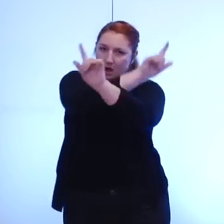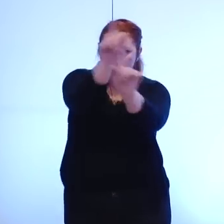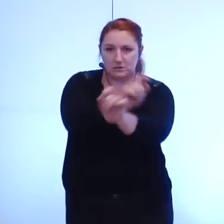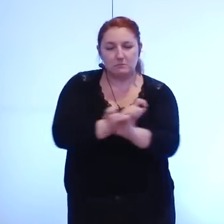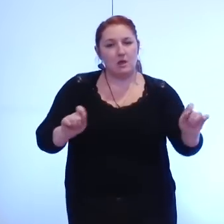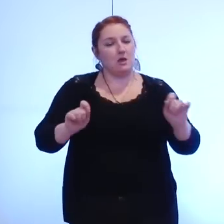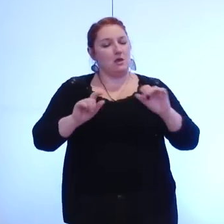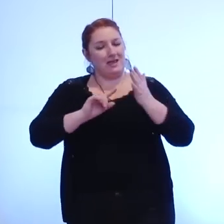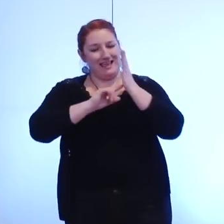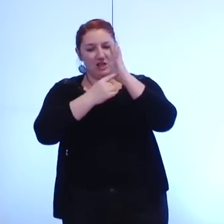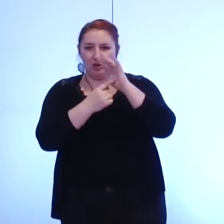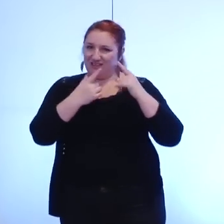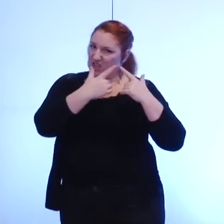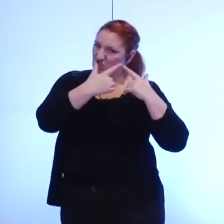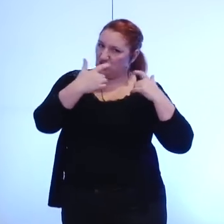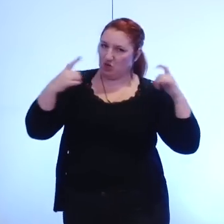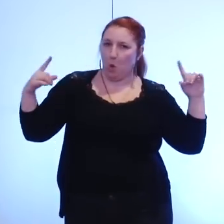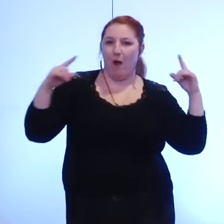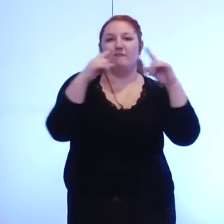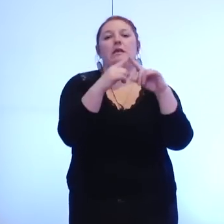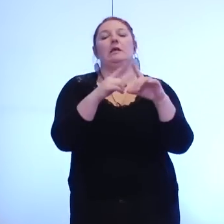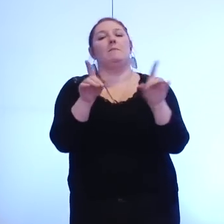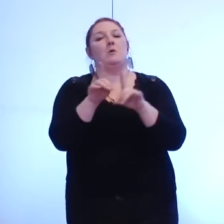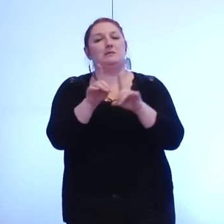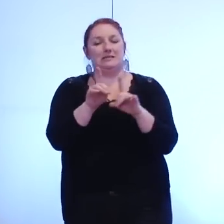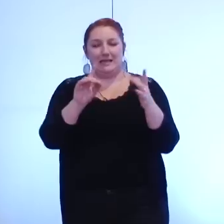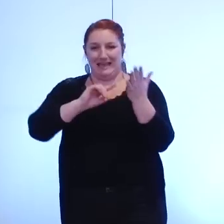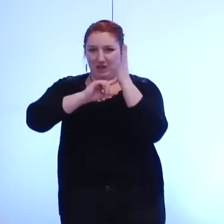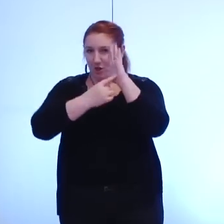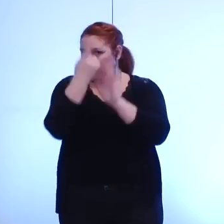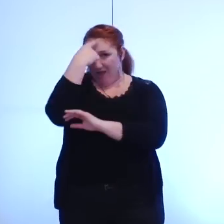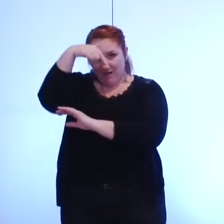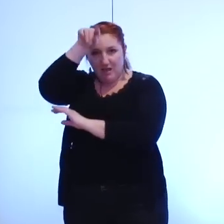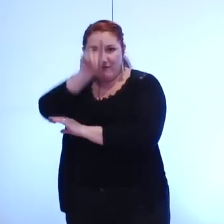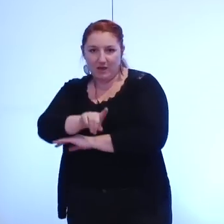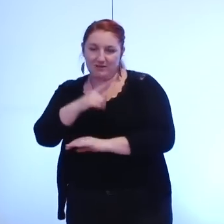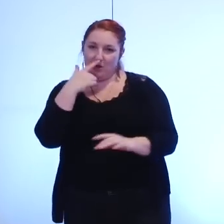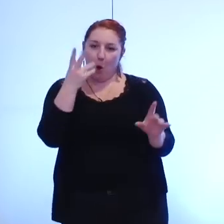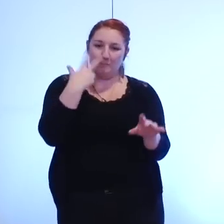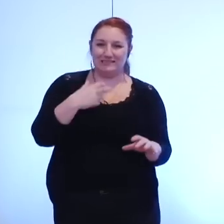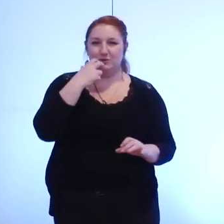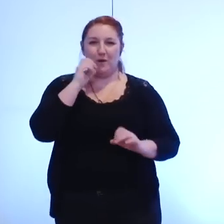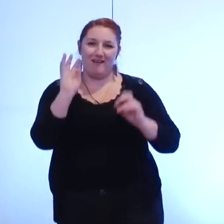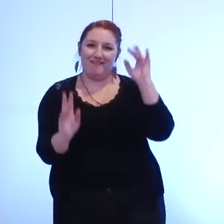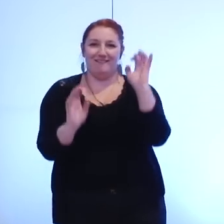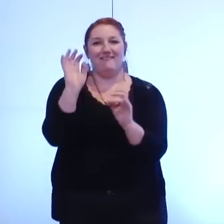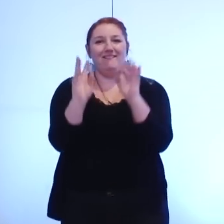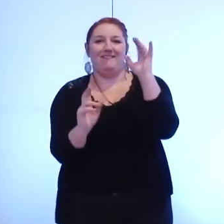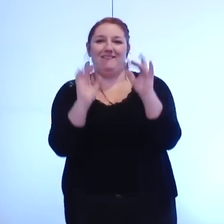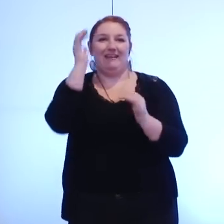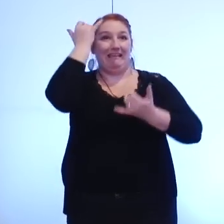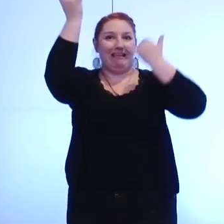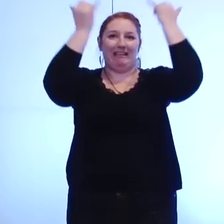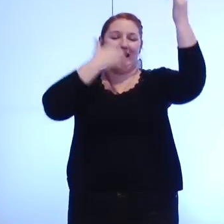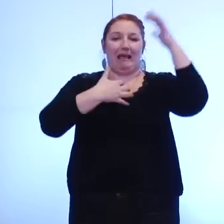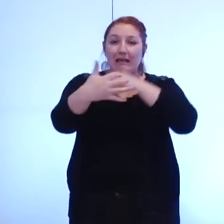géographique une identité aussi d'état d'esprit cet état d'esprit d'effervescence citoyenne cet état d'esprit de croisement des regards qui nous